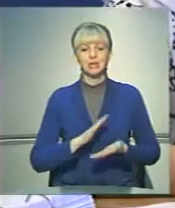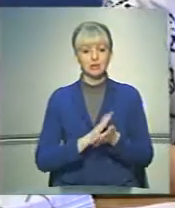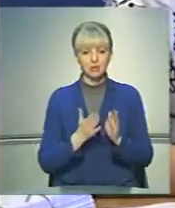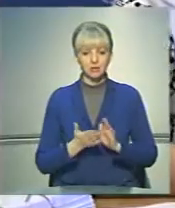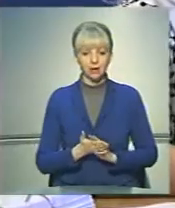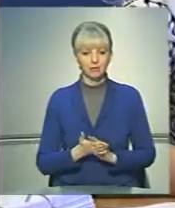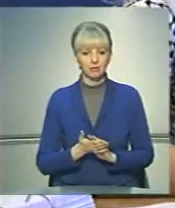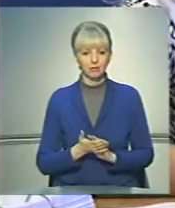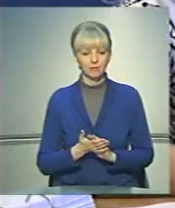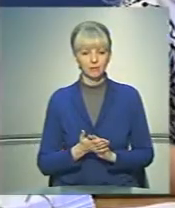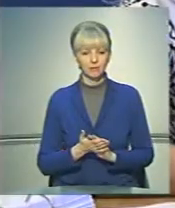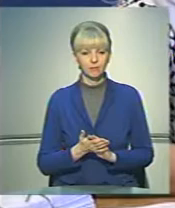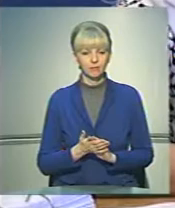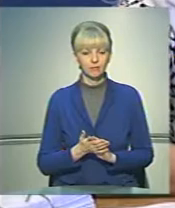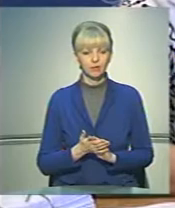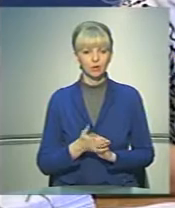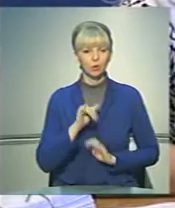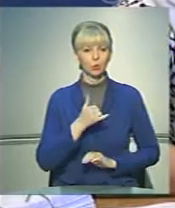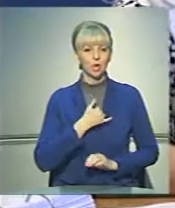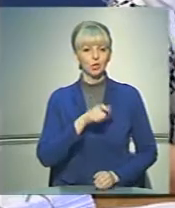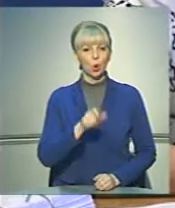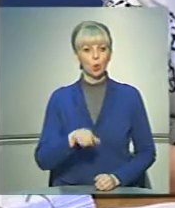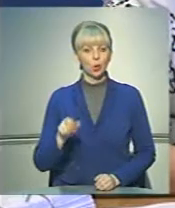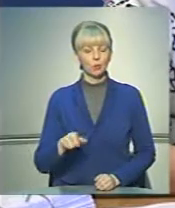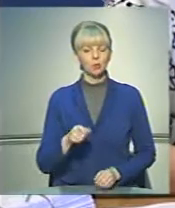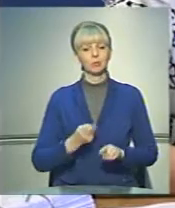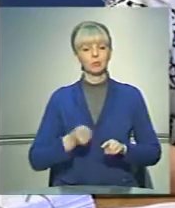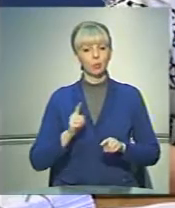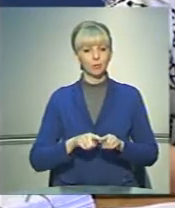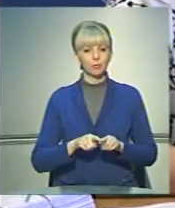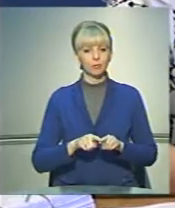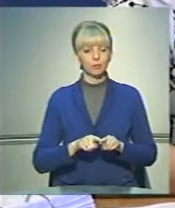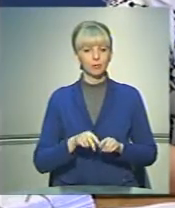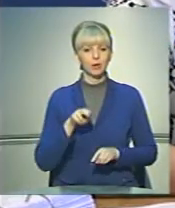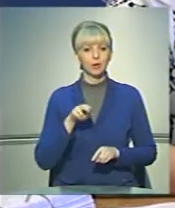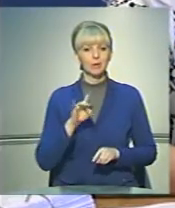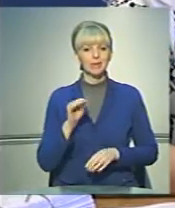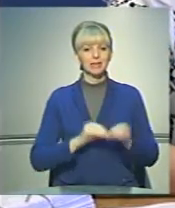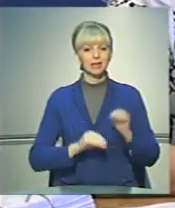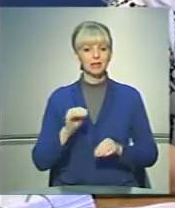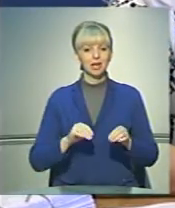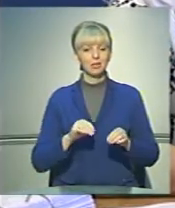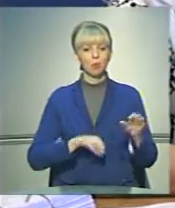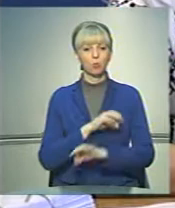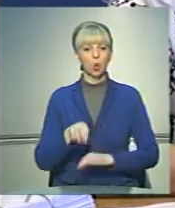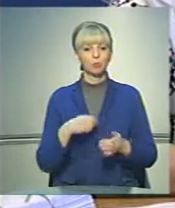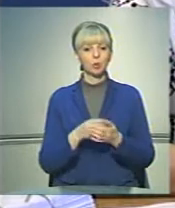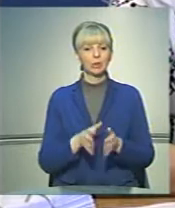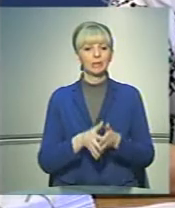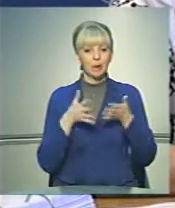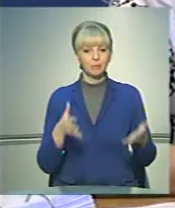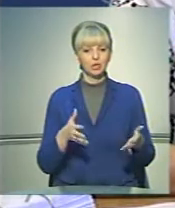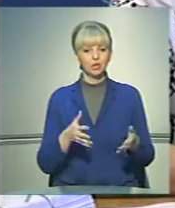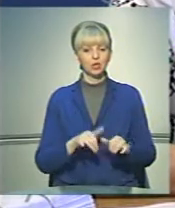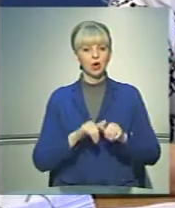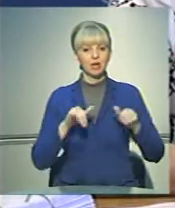у наших громадян. Тому при складанні проєкту бюджету найбільший